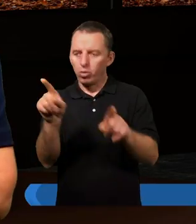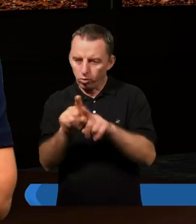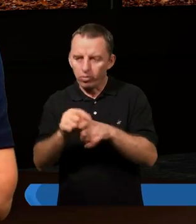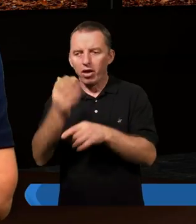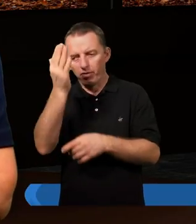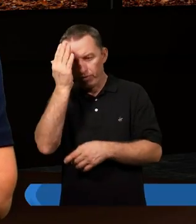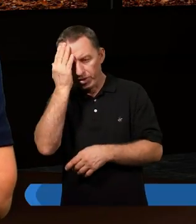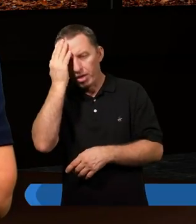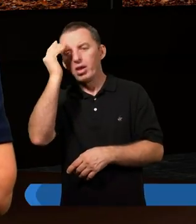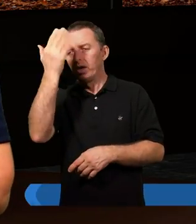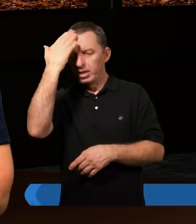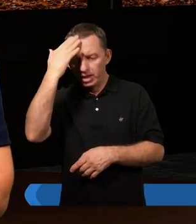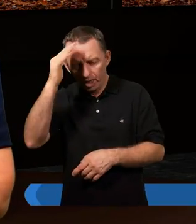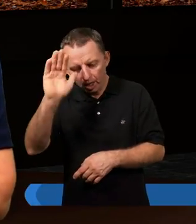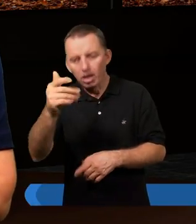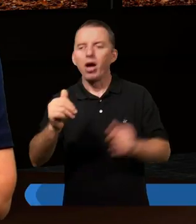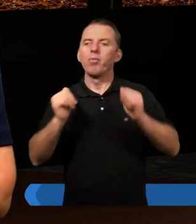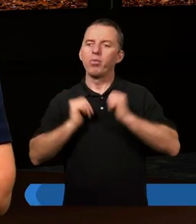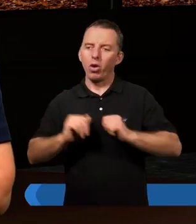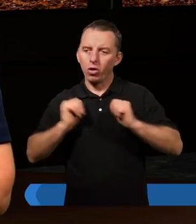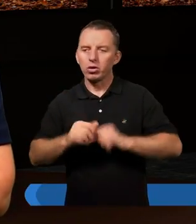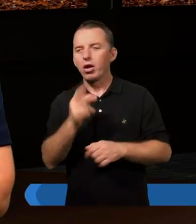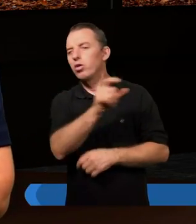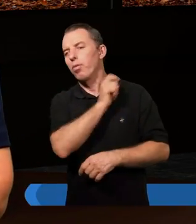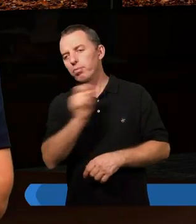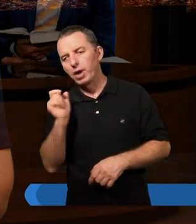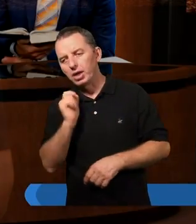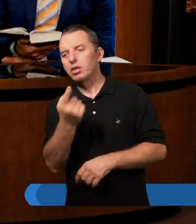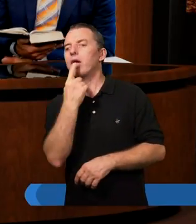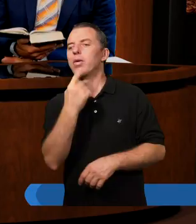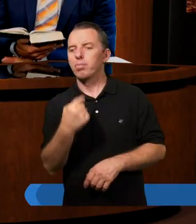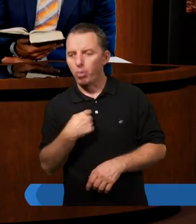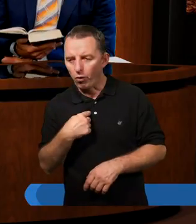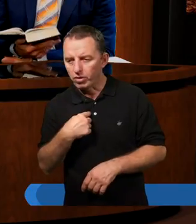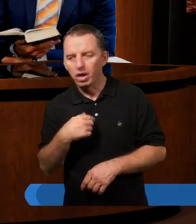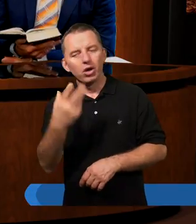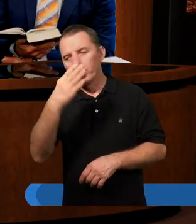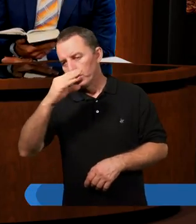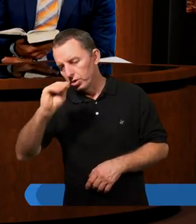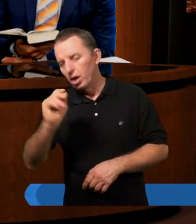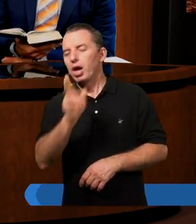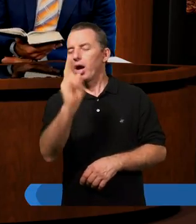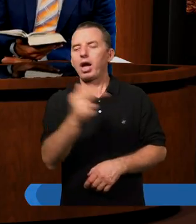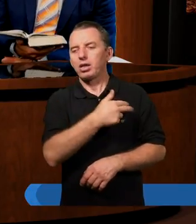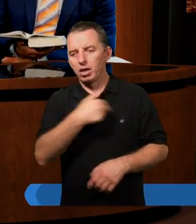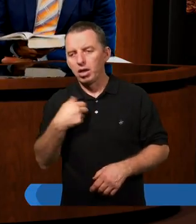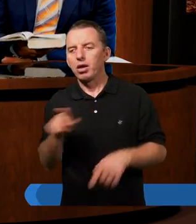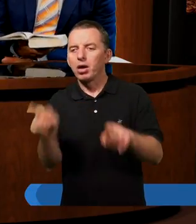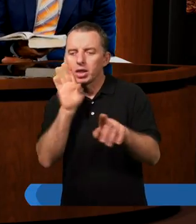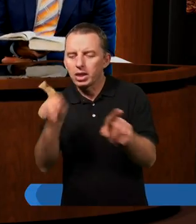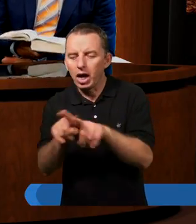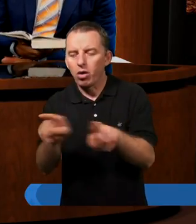pewna, bo ja tak dobrze nie znam. To ja poczekam i powiem, co pastor powie, posłucham. Nie. Każdy z nas ma taką